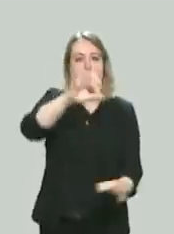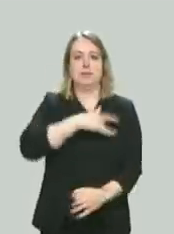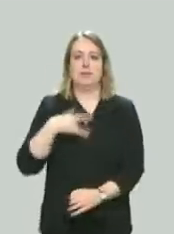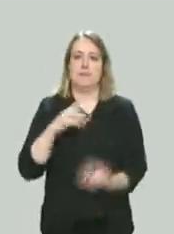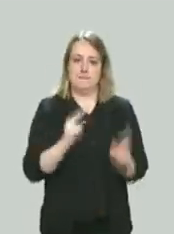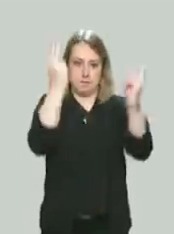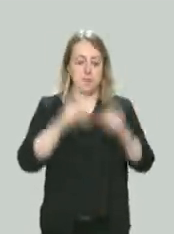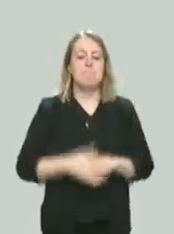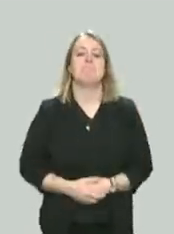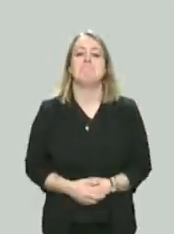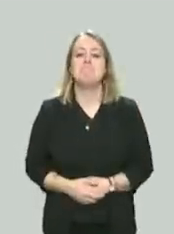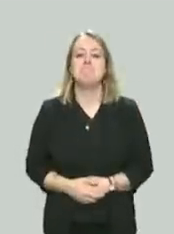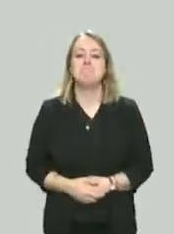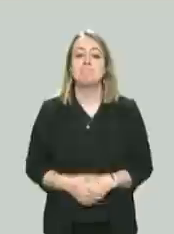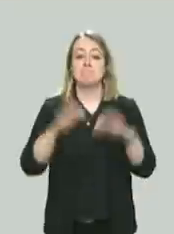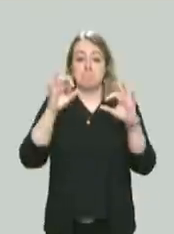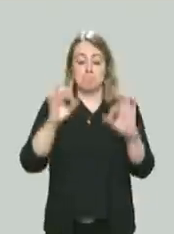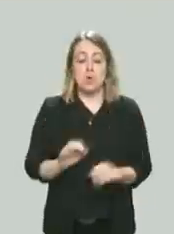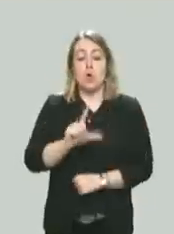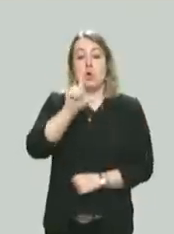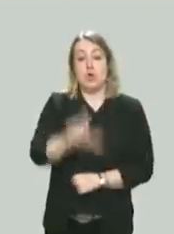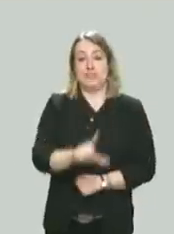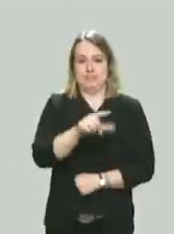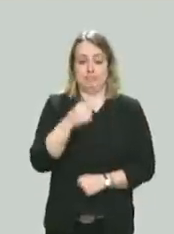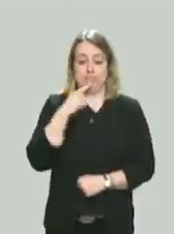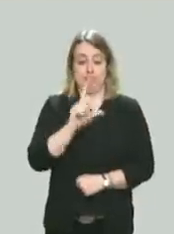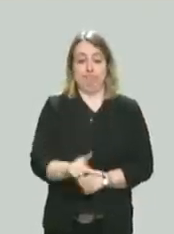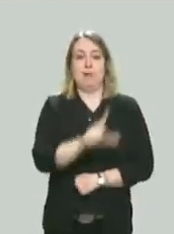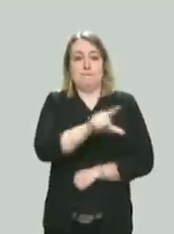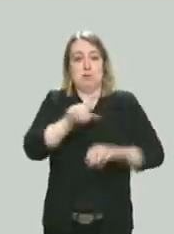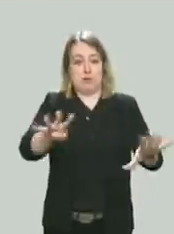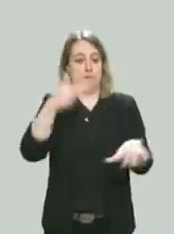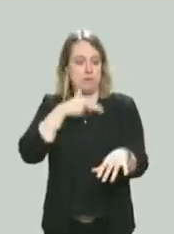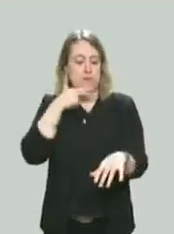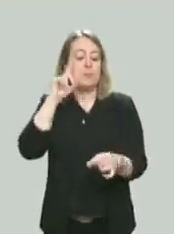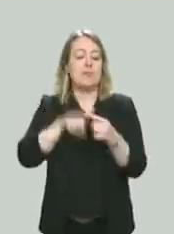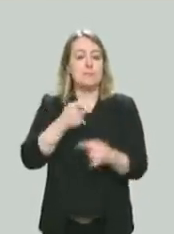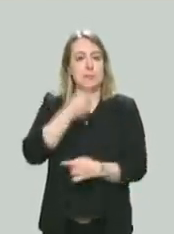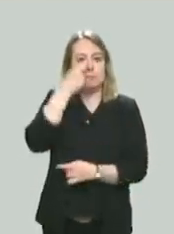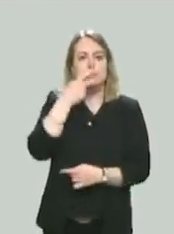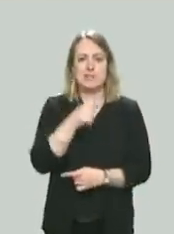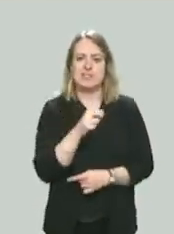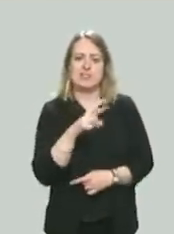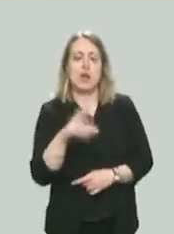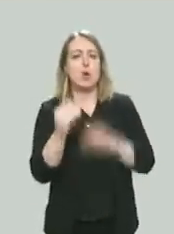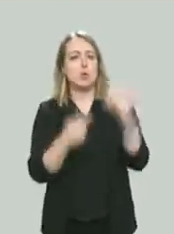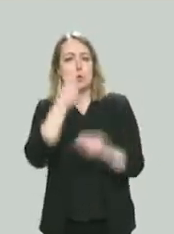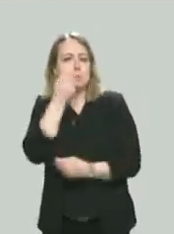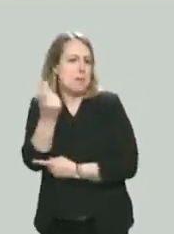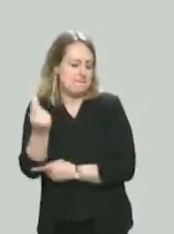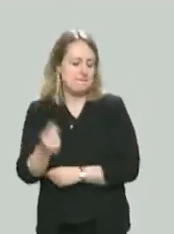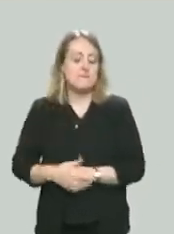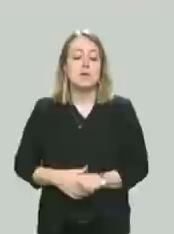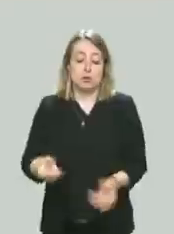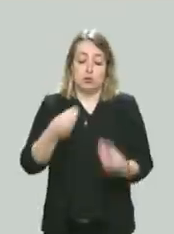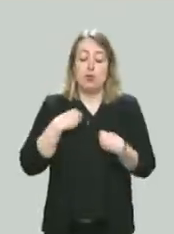Par ailleurs, et à compter de lundi 29 novembre, lundi prochain, les tests PCR et antigéniques qui donnent accès au pass